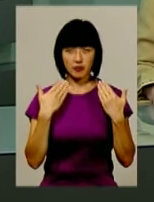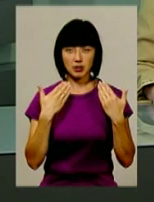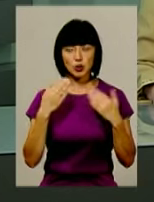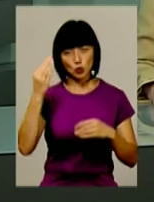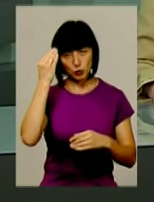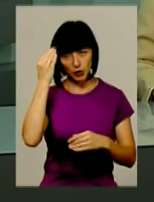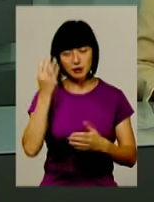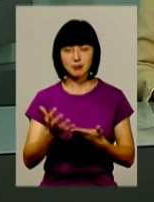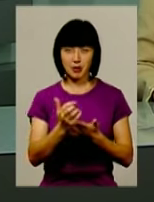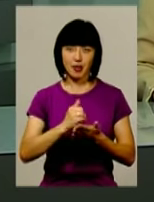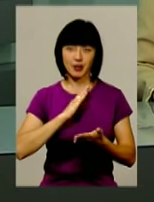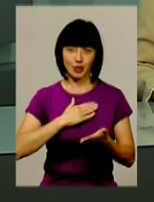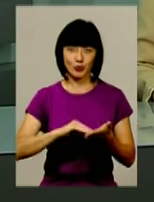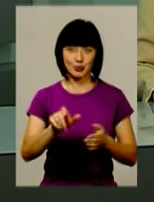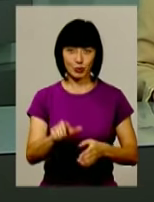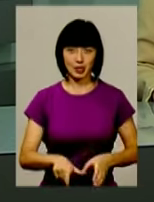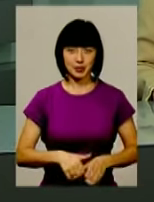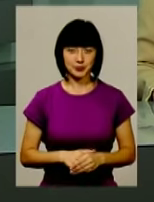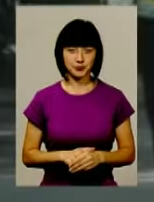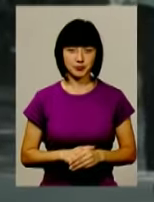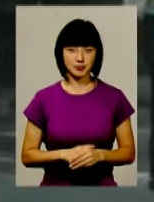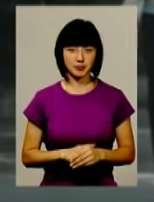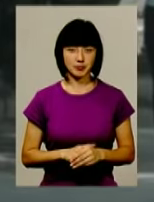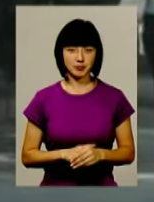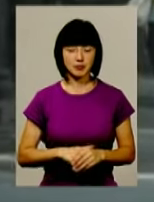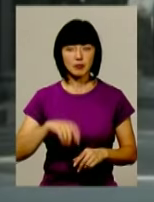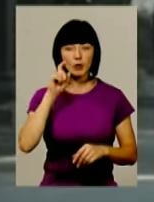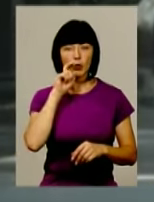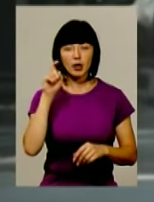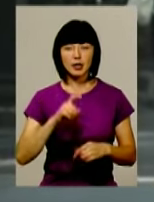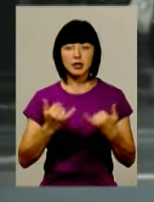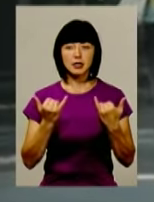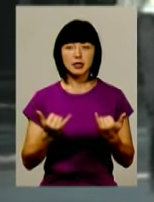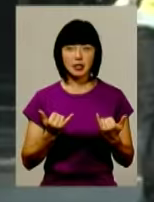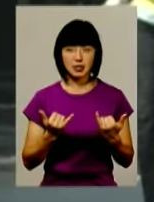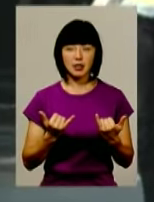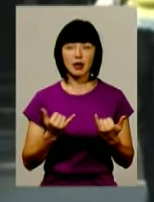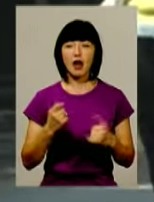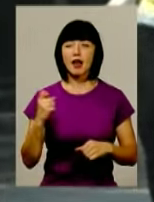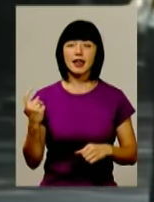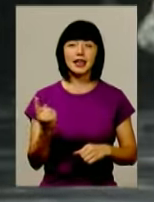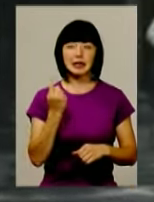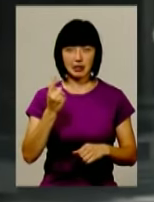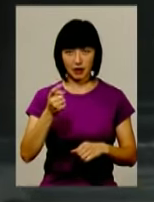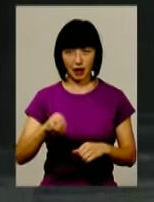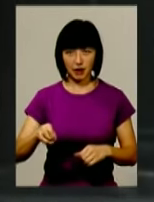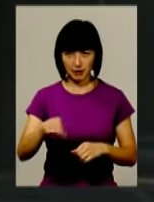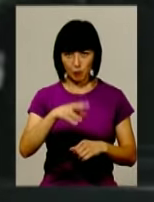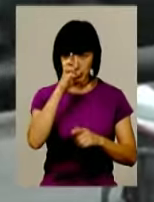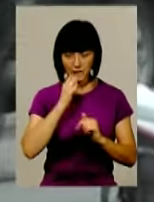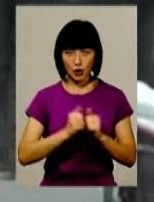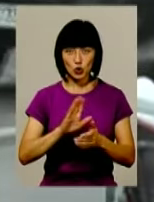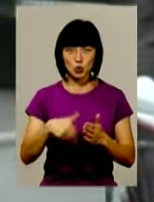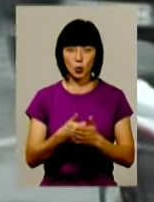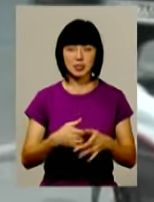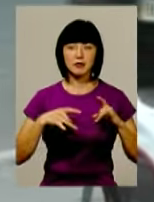Думки збирала Анна Оникієнко. Україна нині чи не єдина європейська країна, яка досі святкує День міжнародної